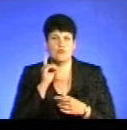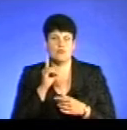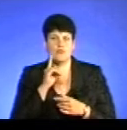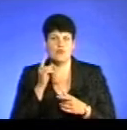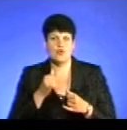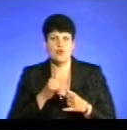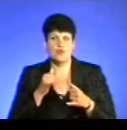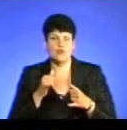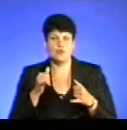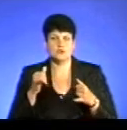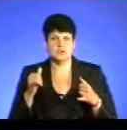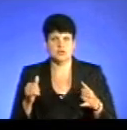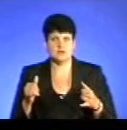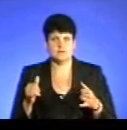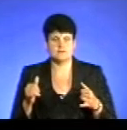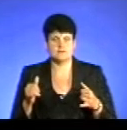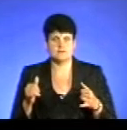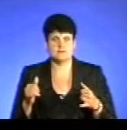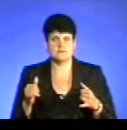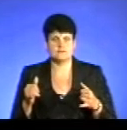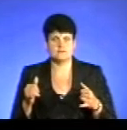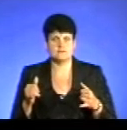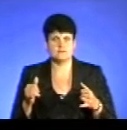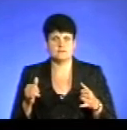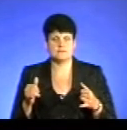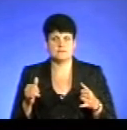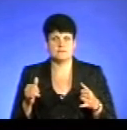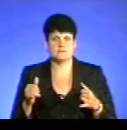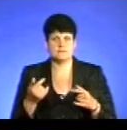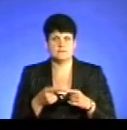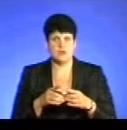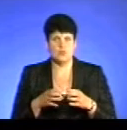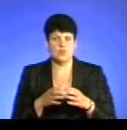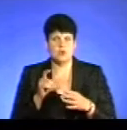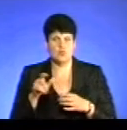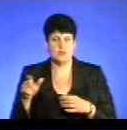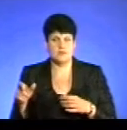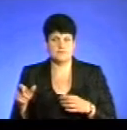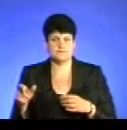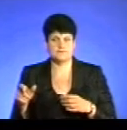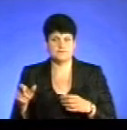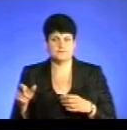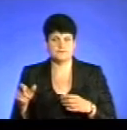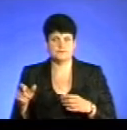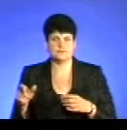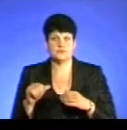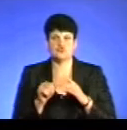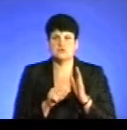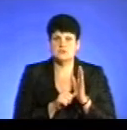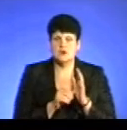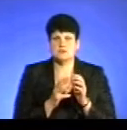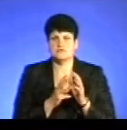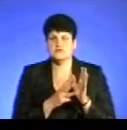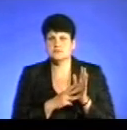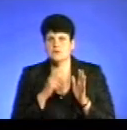ну, скажімо так, омоложення цієї групи людей. 16, 18,